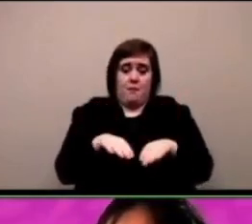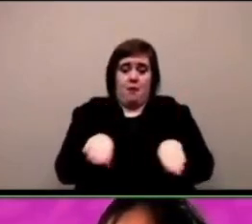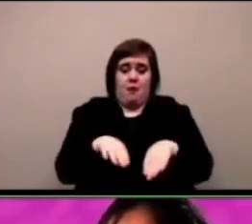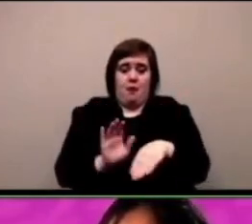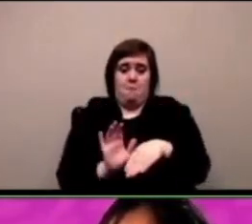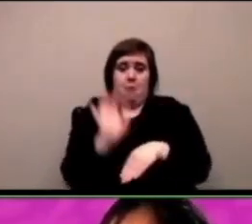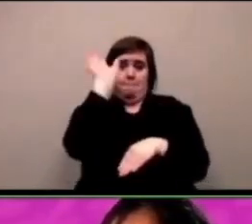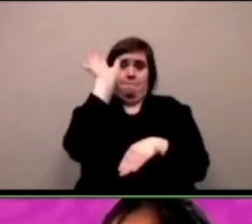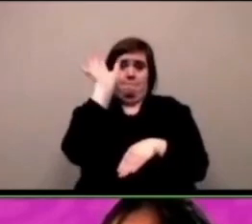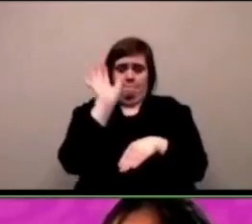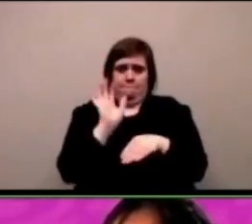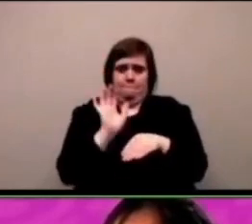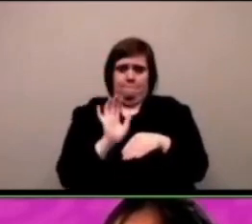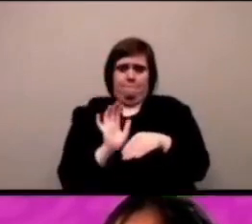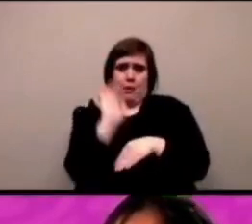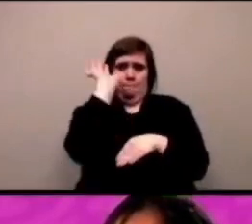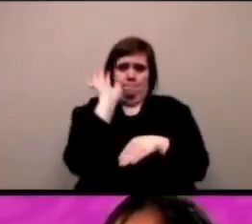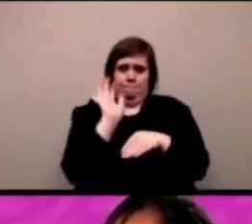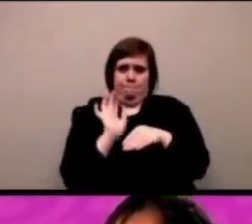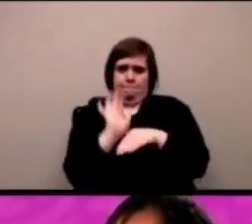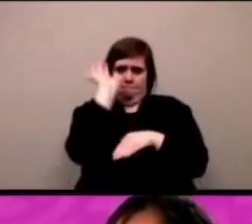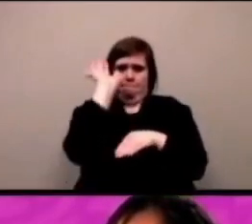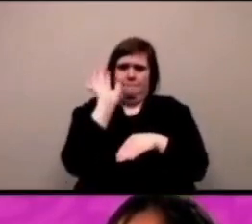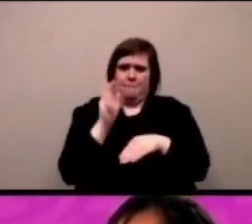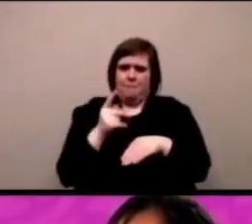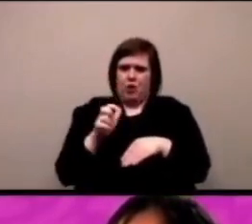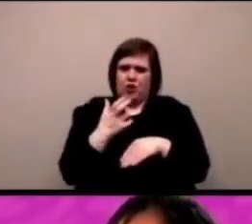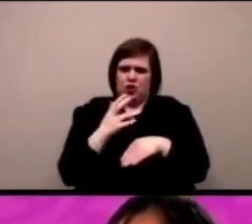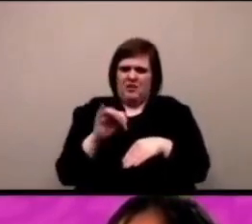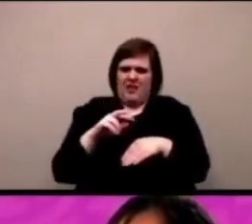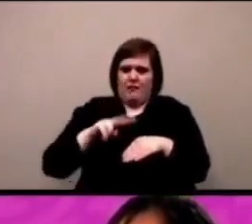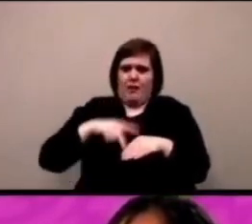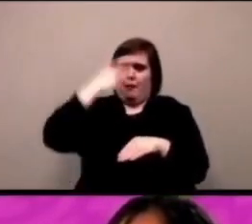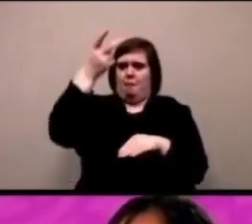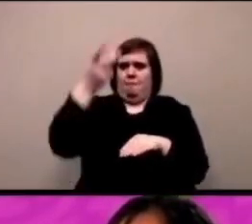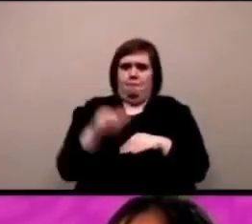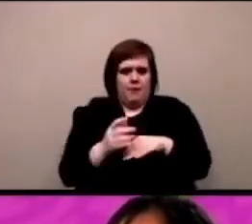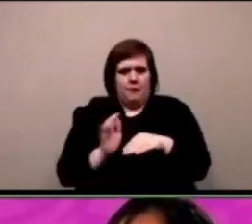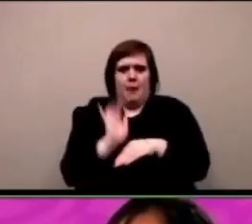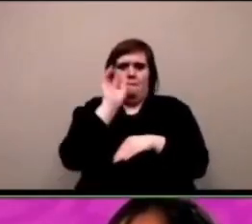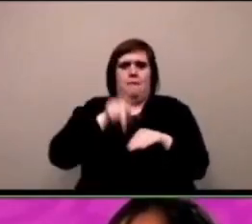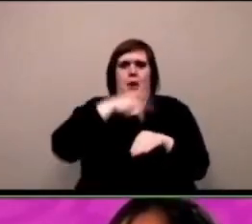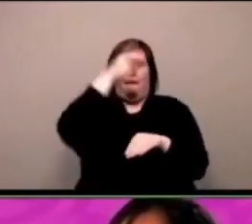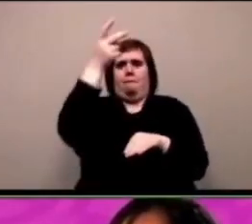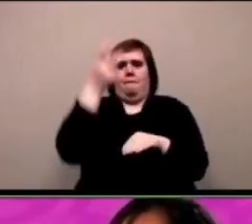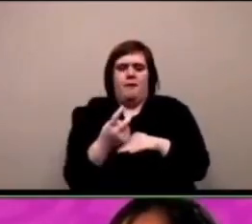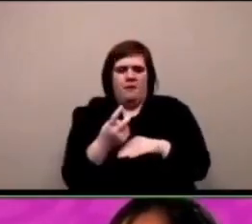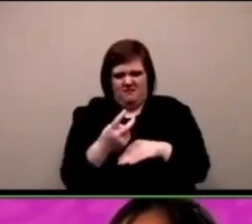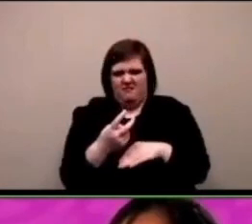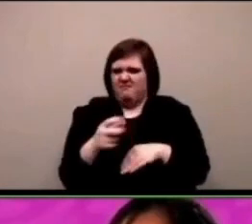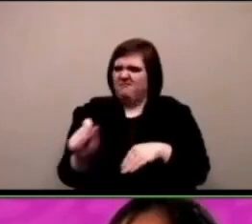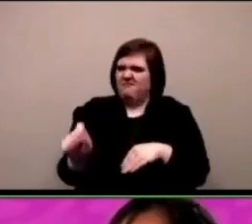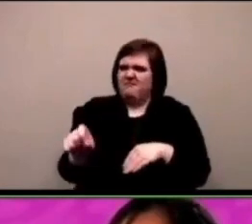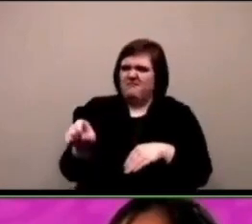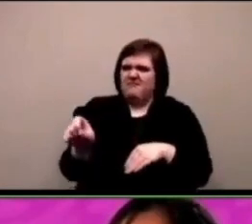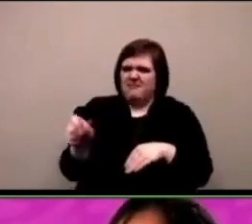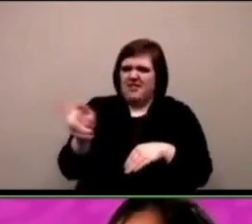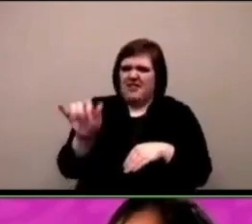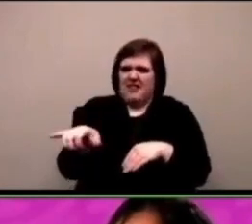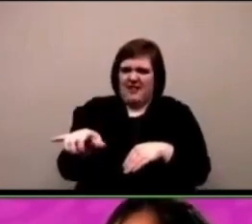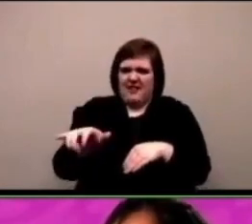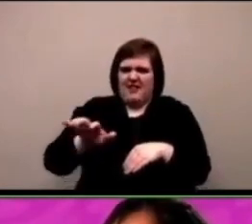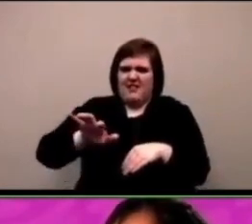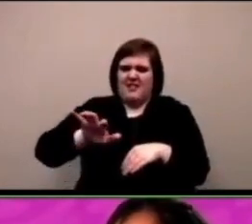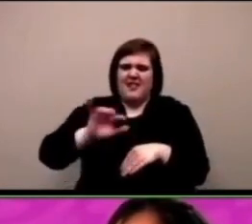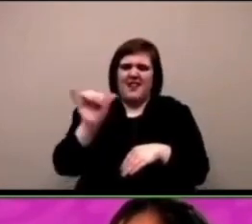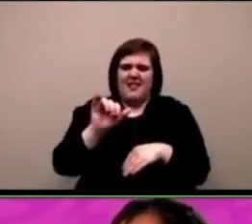quando premo spingere il gatto di scratch è come se lo spingessero dal sotto come se lo lanciassero verso